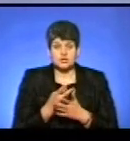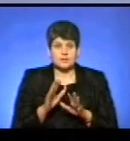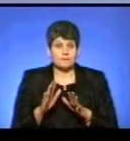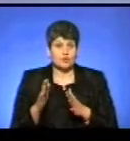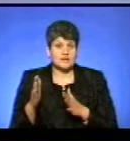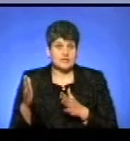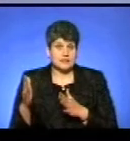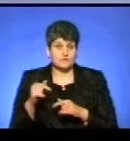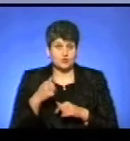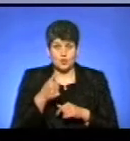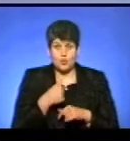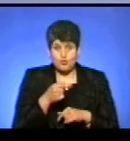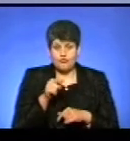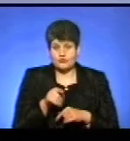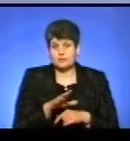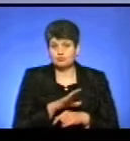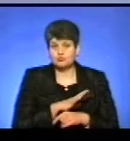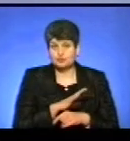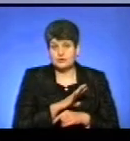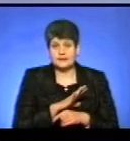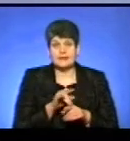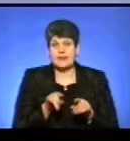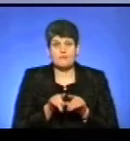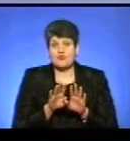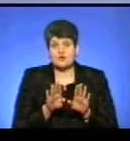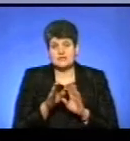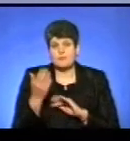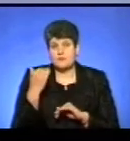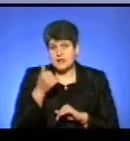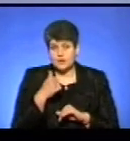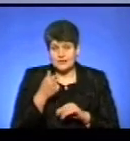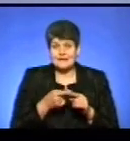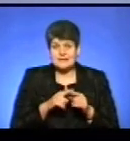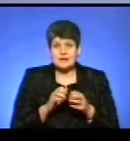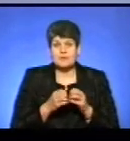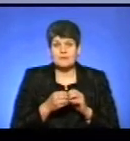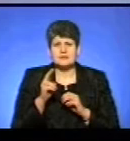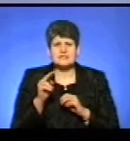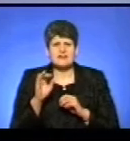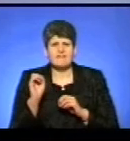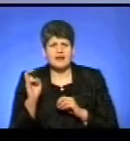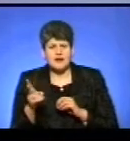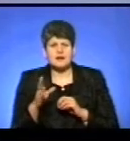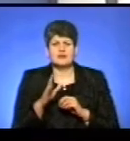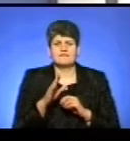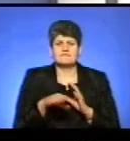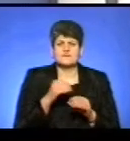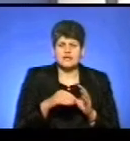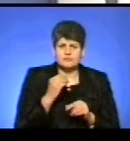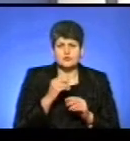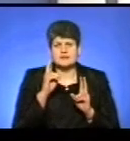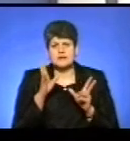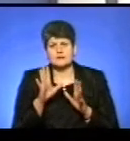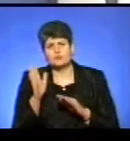цього року, вони були не похожі на попередні роки. І оця проблема із ЦВК, і вибори, ніхто не знав, чи вони будуть, чи